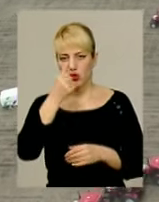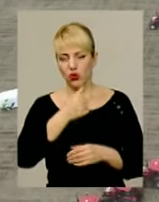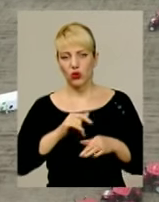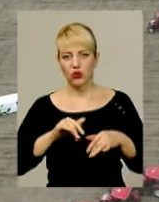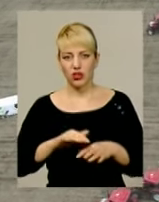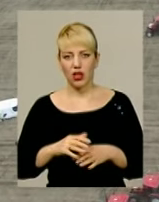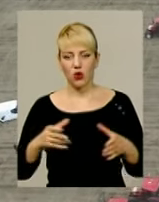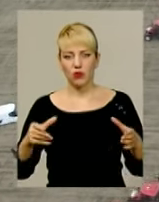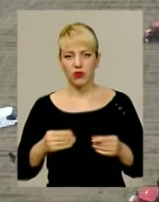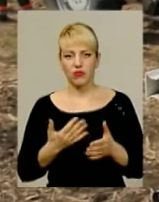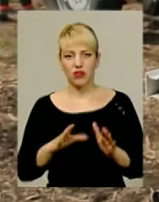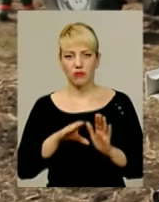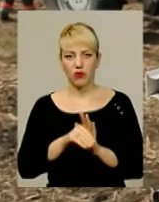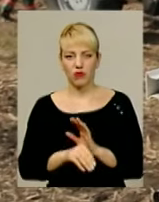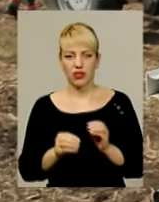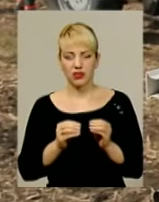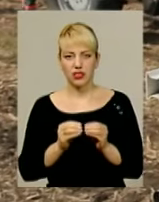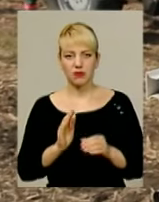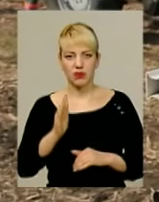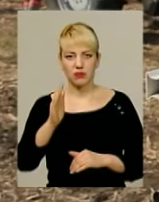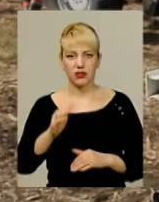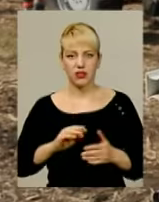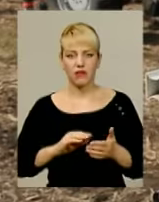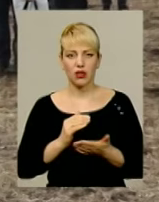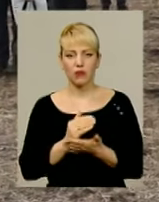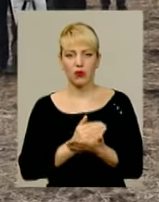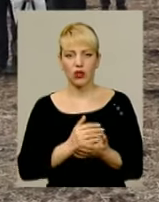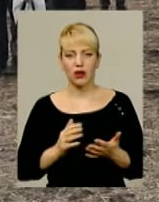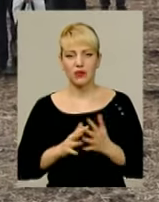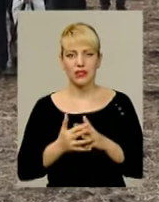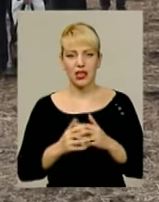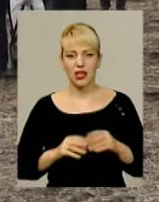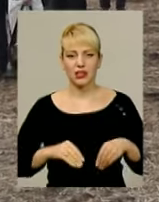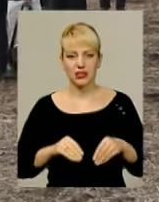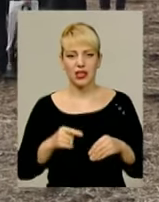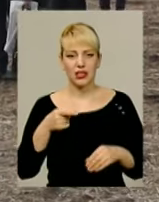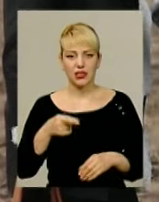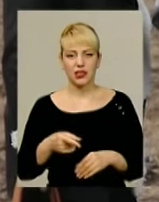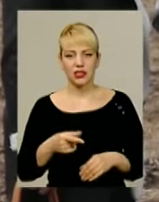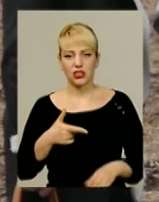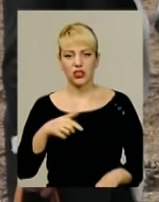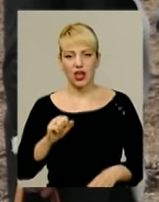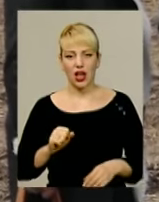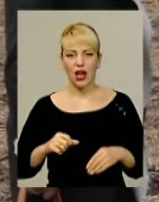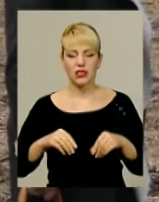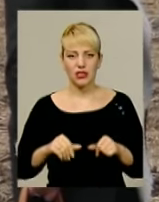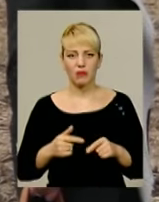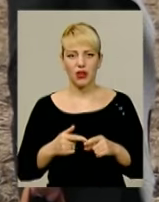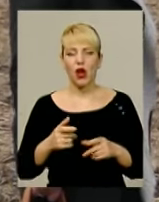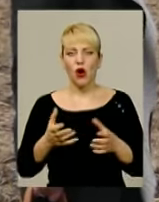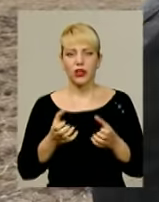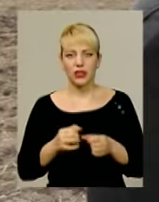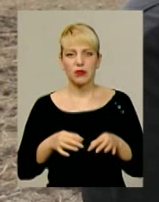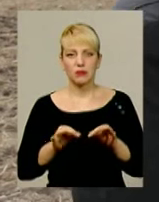кооператив уже запровадив 10 перспективних програм. Селяни засіяли до тисячі гектарів спельти, отримують справедливу ціну за молоко,